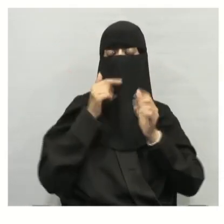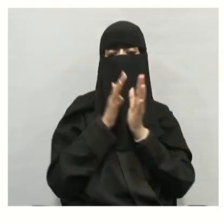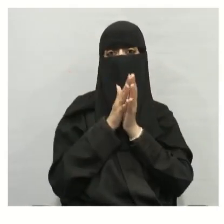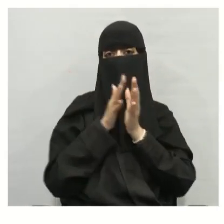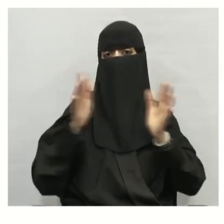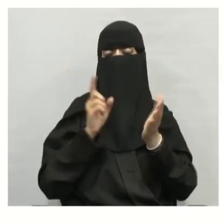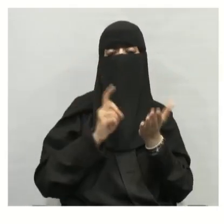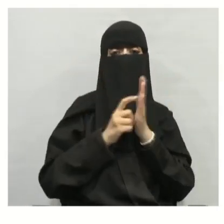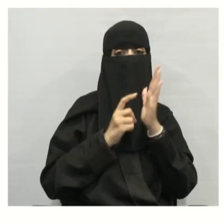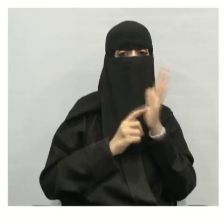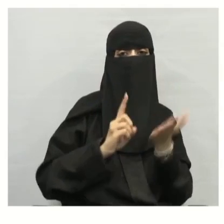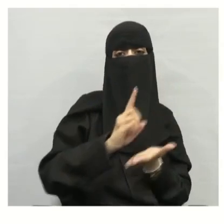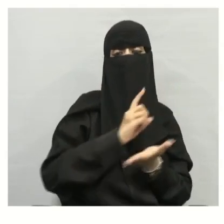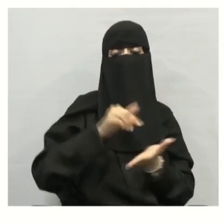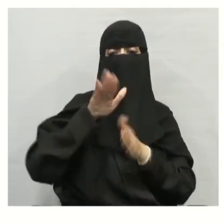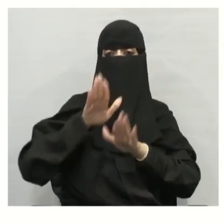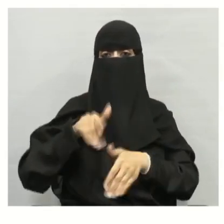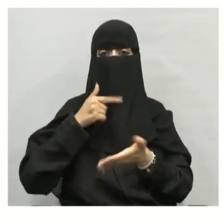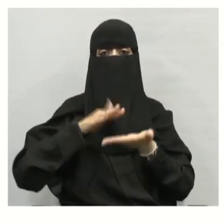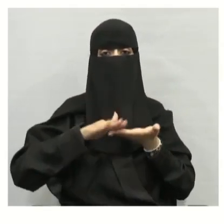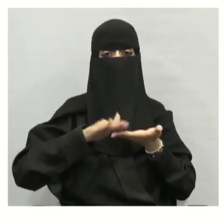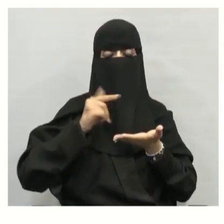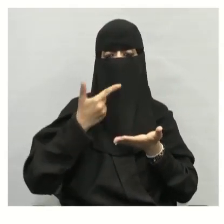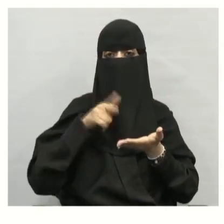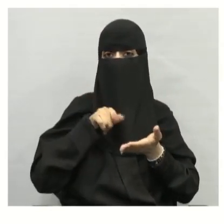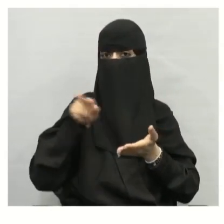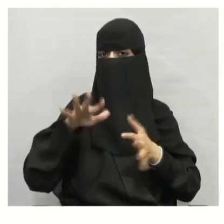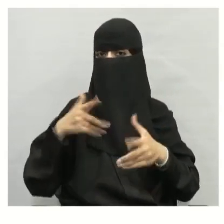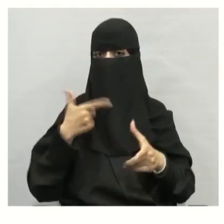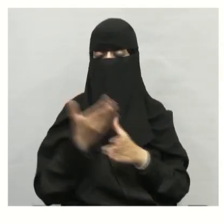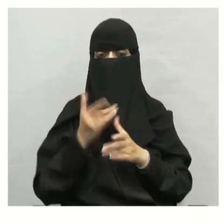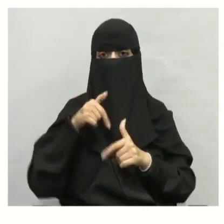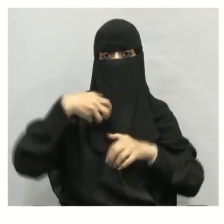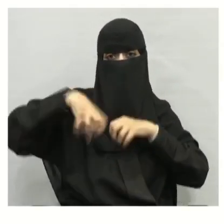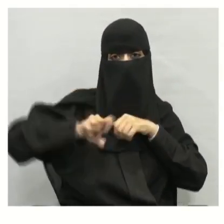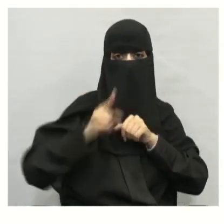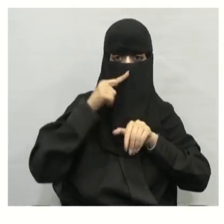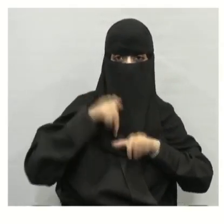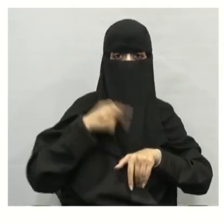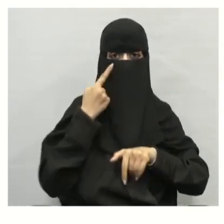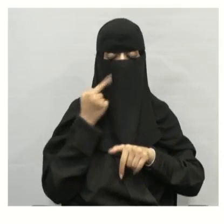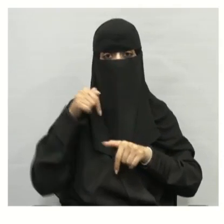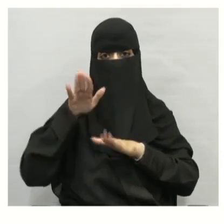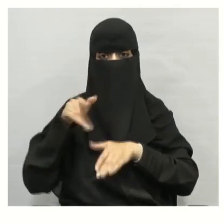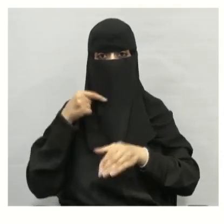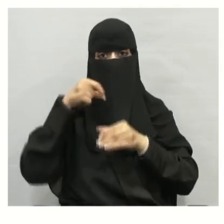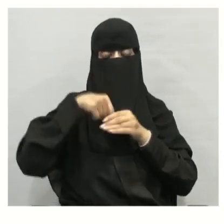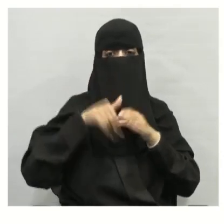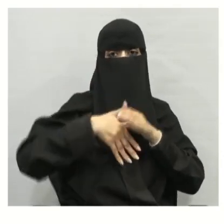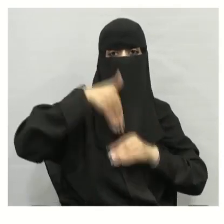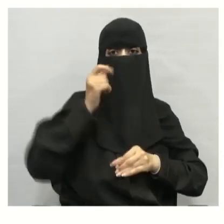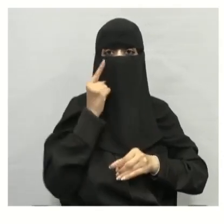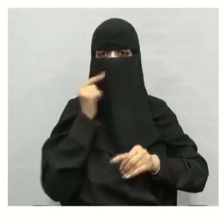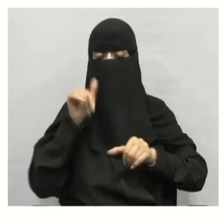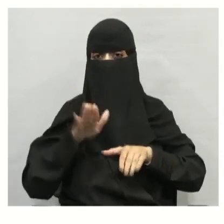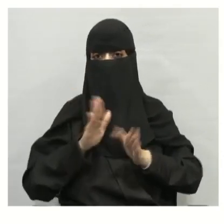بيئي على الأرض أكبر نظام بيئي على الأرض ما هو؟ هو الجزء الذي تعيش فيه المخلوقات